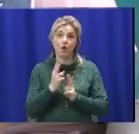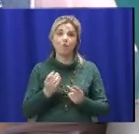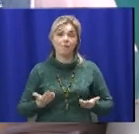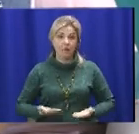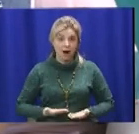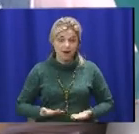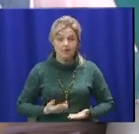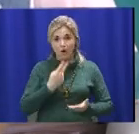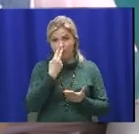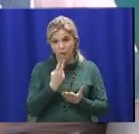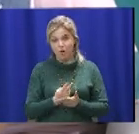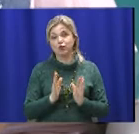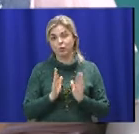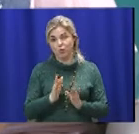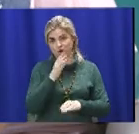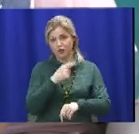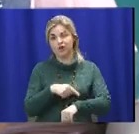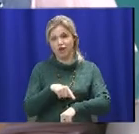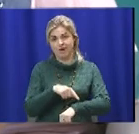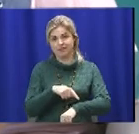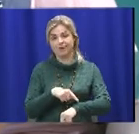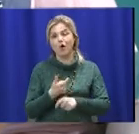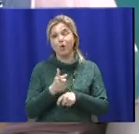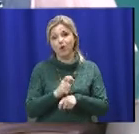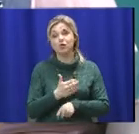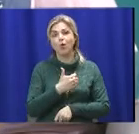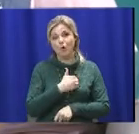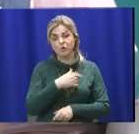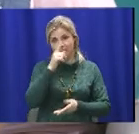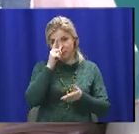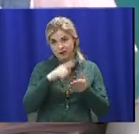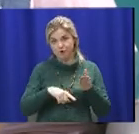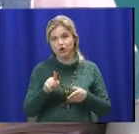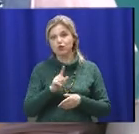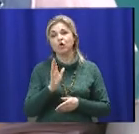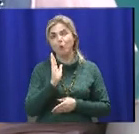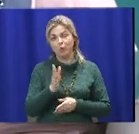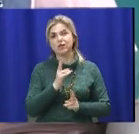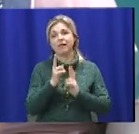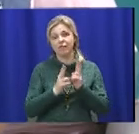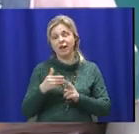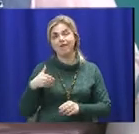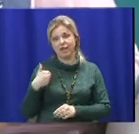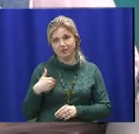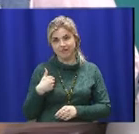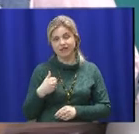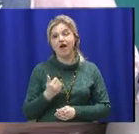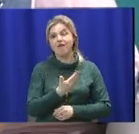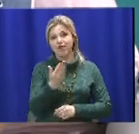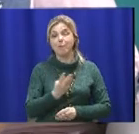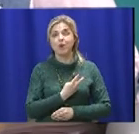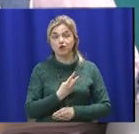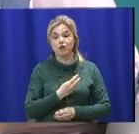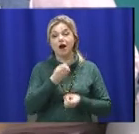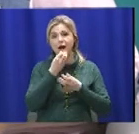покаже лише час. Дуже хочется сподіватися, що вона буде ефективною. А ми вам бажаємо